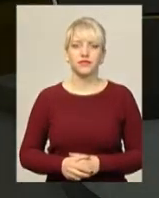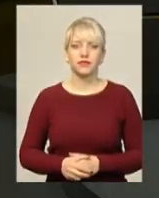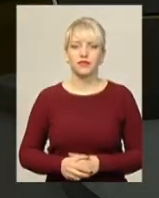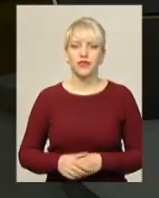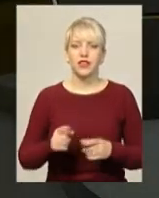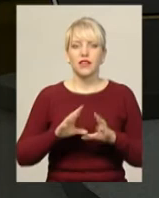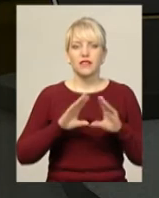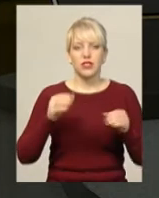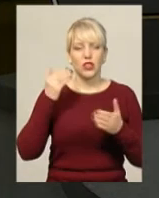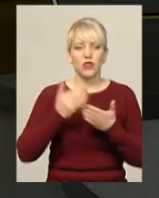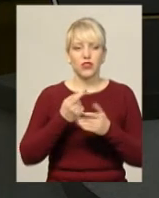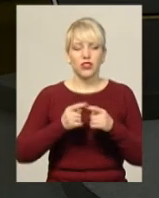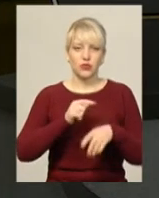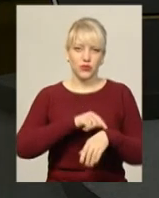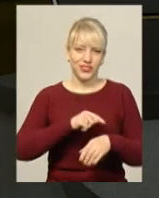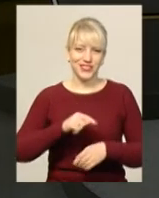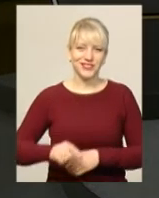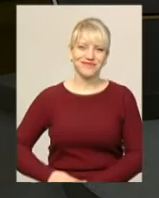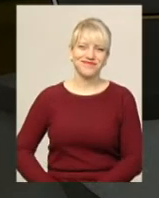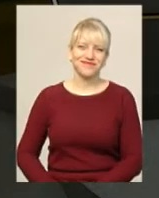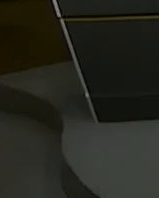Це всі новини на цю годину. Побачимось!